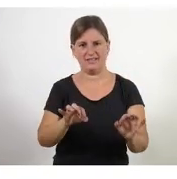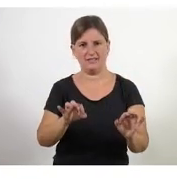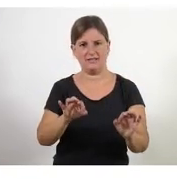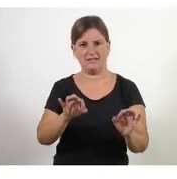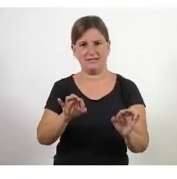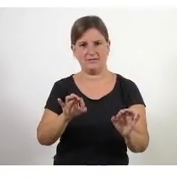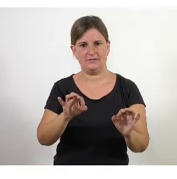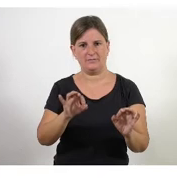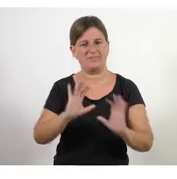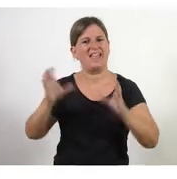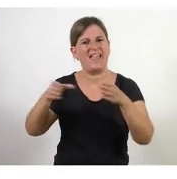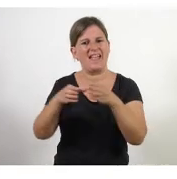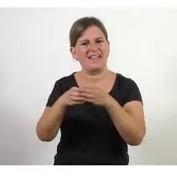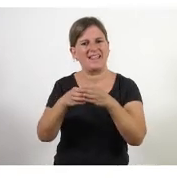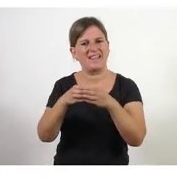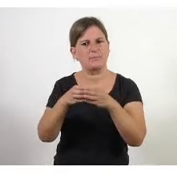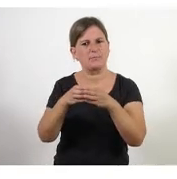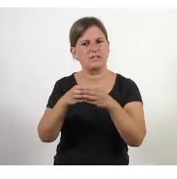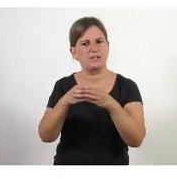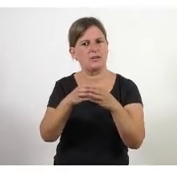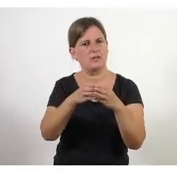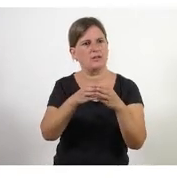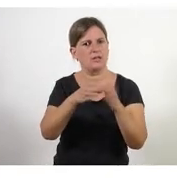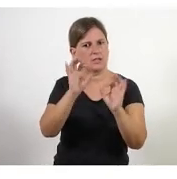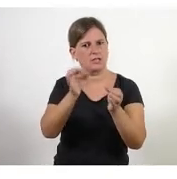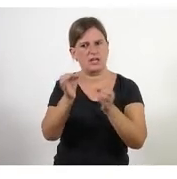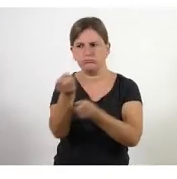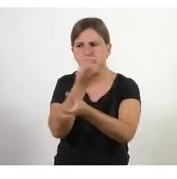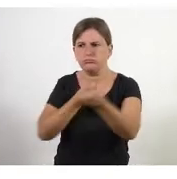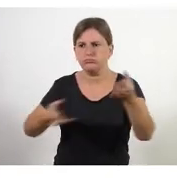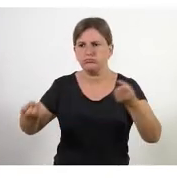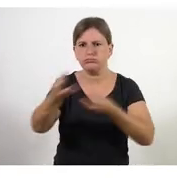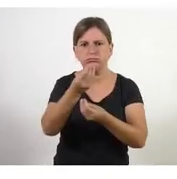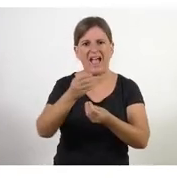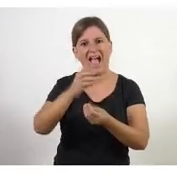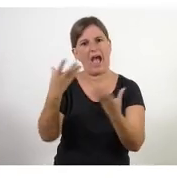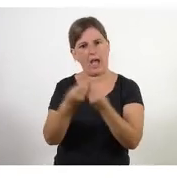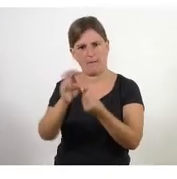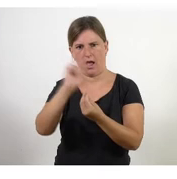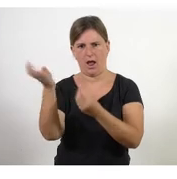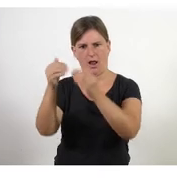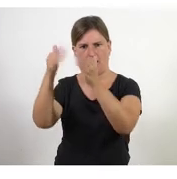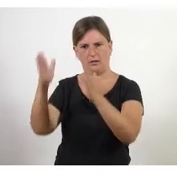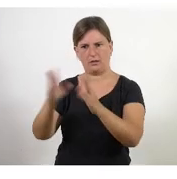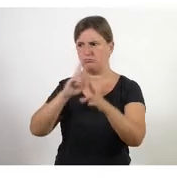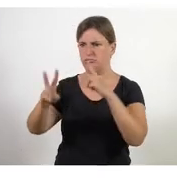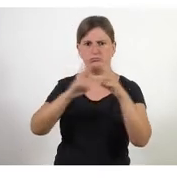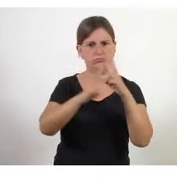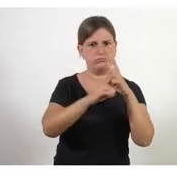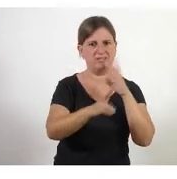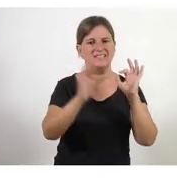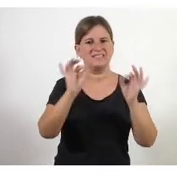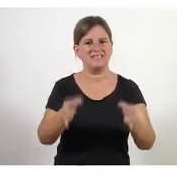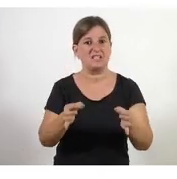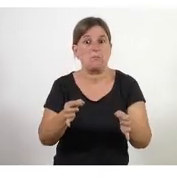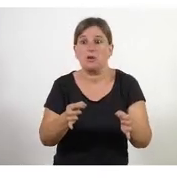evidentment sí que es comuniquen i molt amb la resta de l'organització i amb una comunicació bidireccional però no